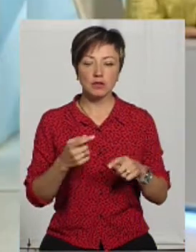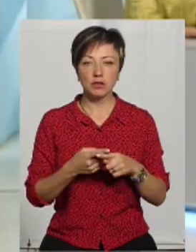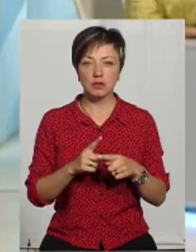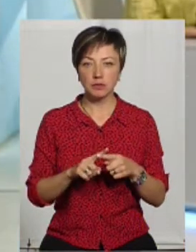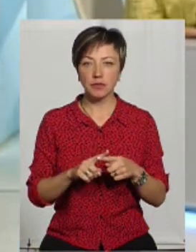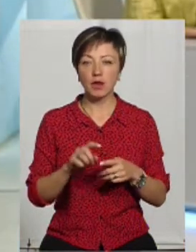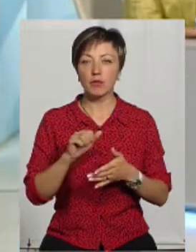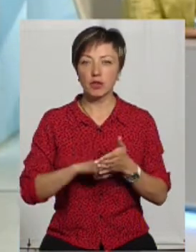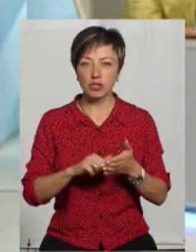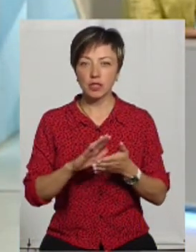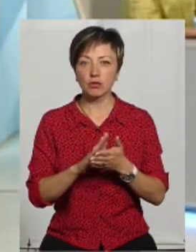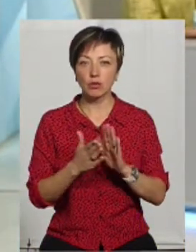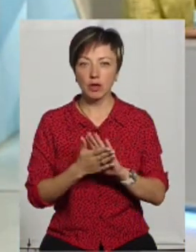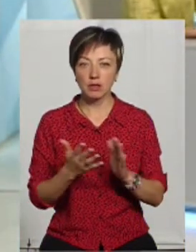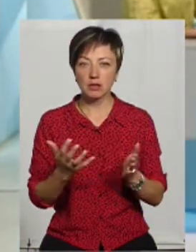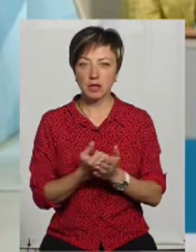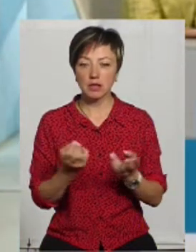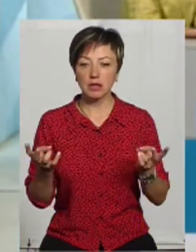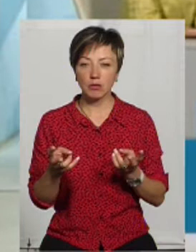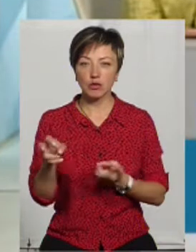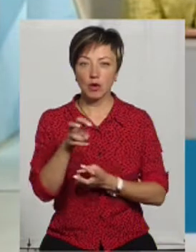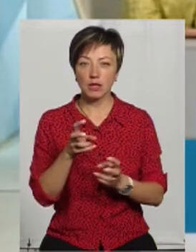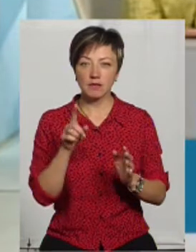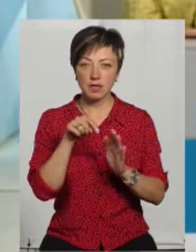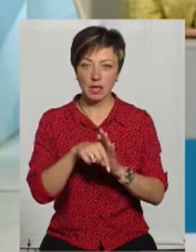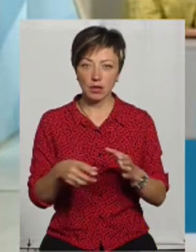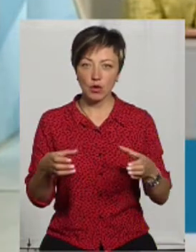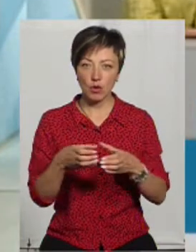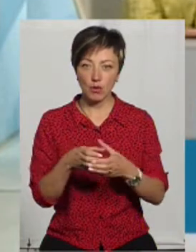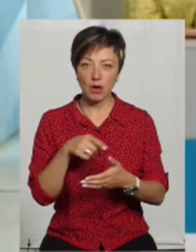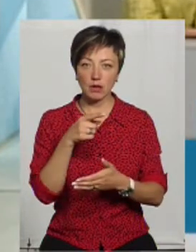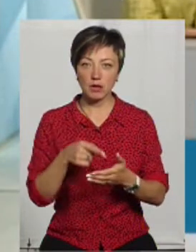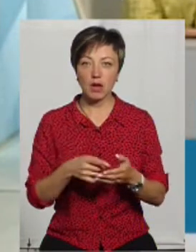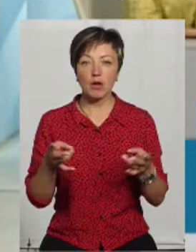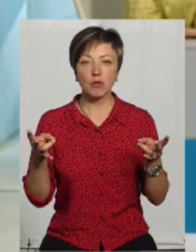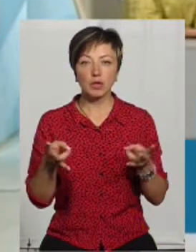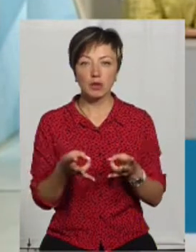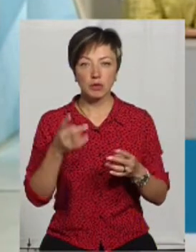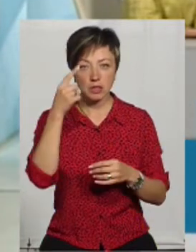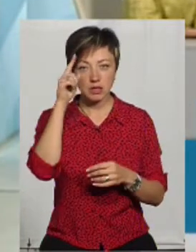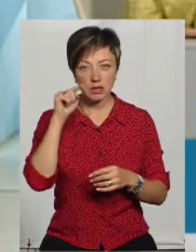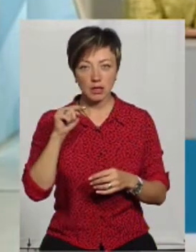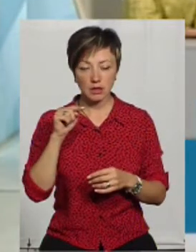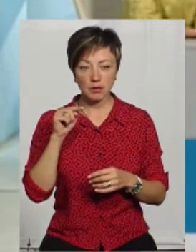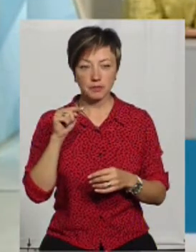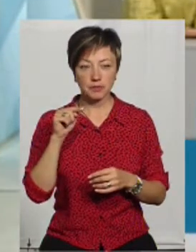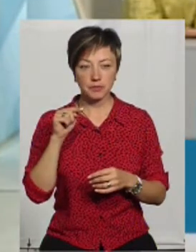Тобто причину ситуації, яка склалася, треба шукати всередині громади? Потрібно знати